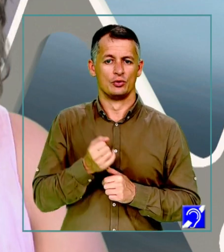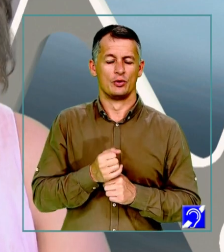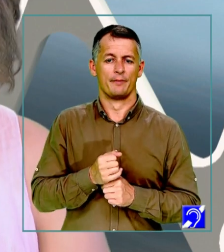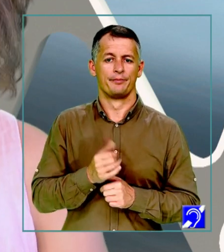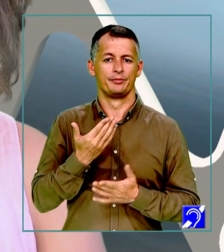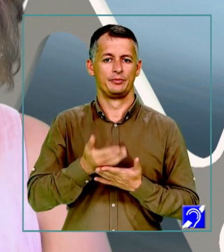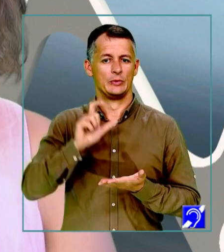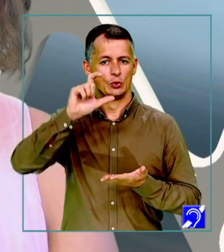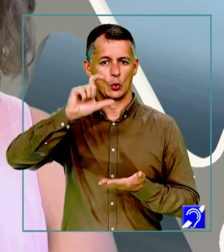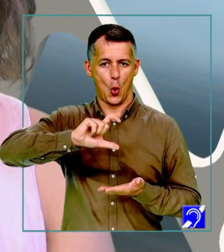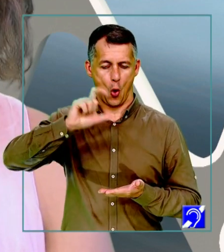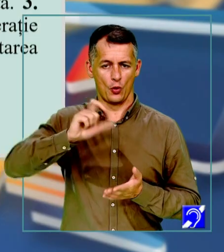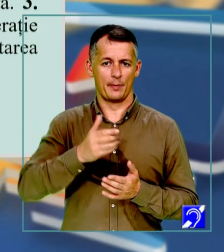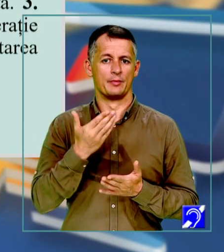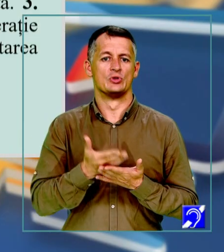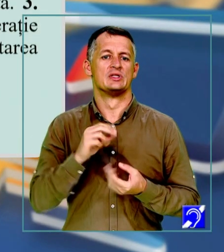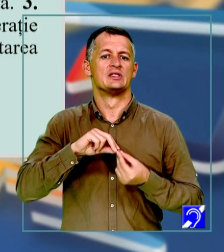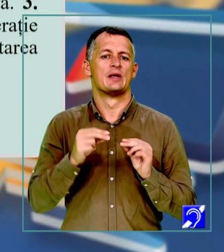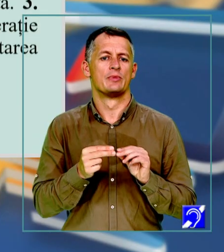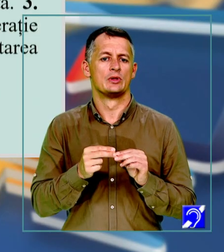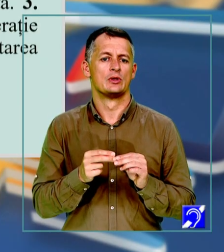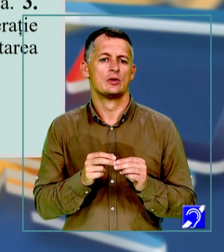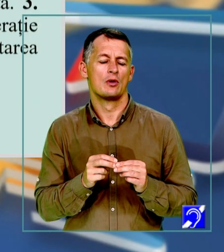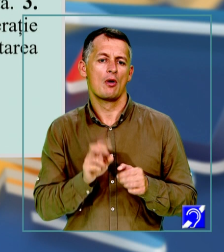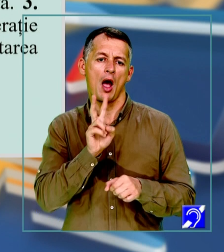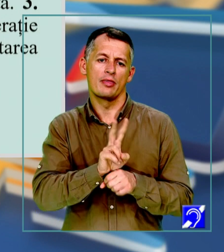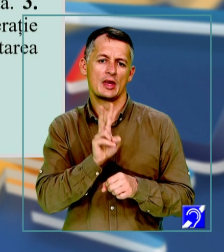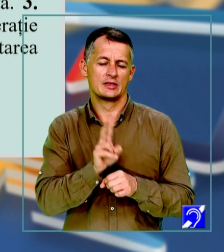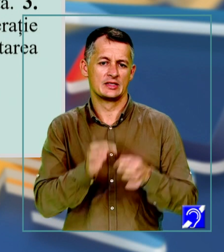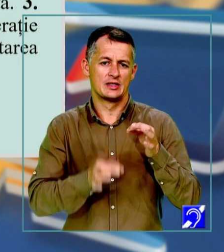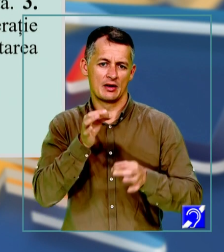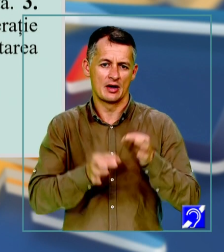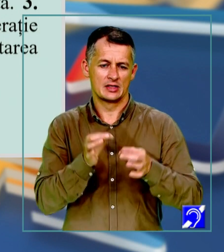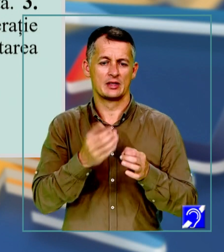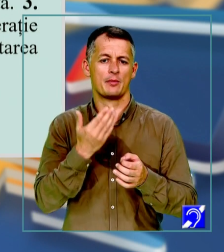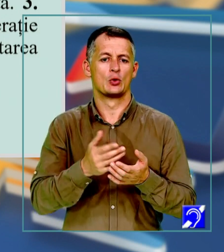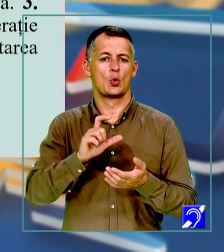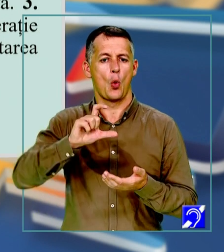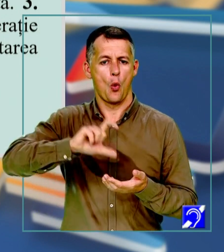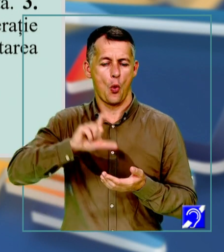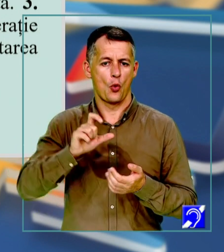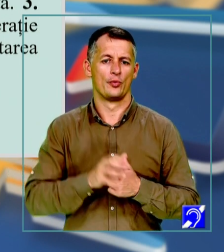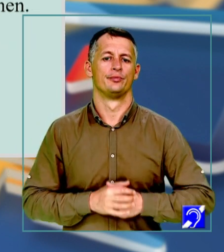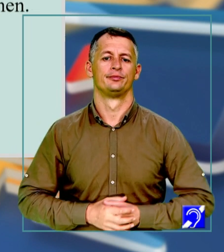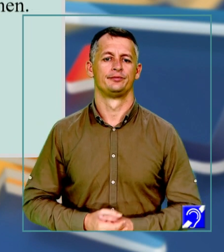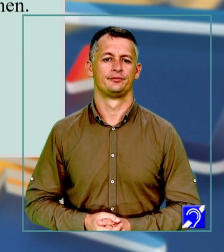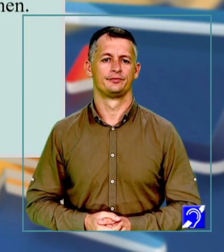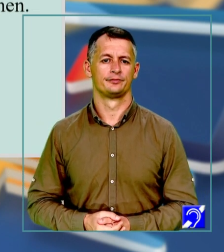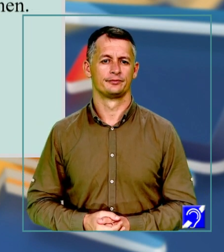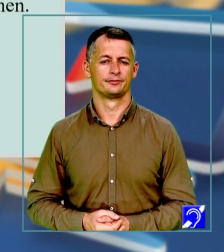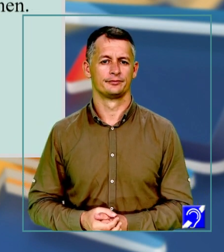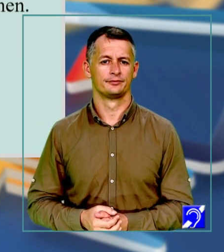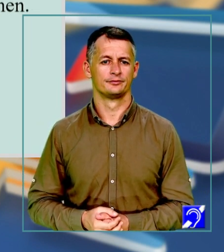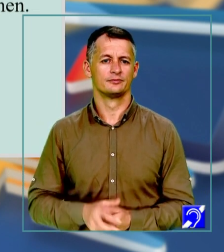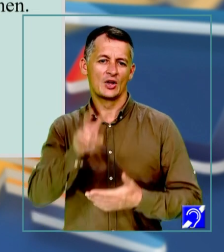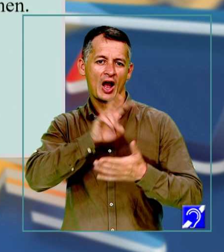ouălor, unde înseamnă operație de examinare a ouălor supuse incubației. Bun, am citit